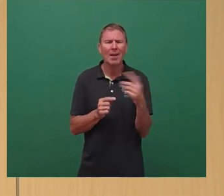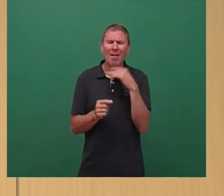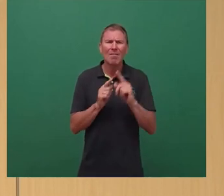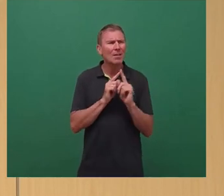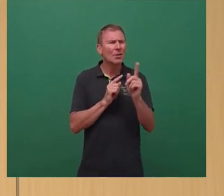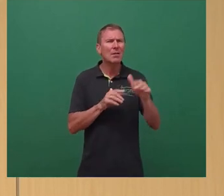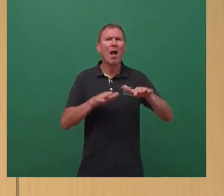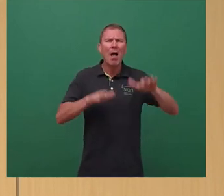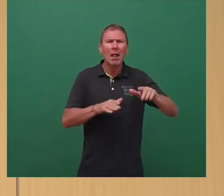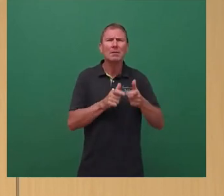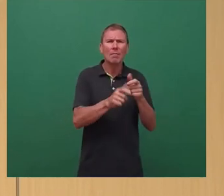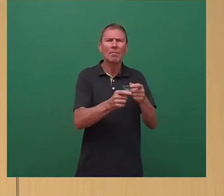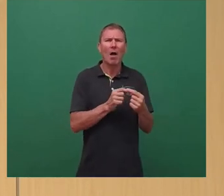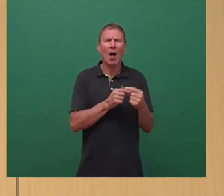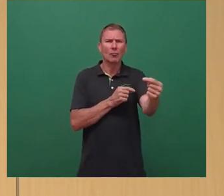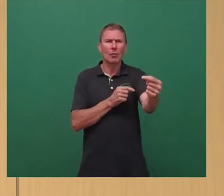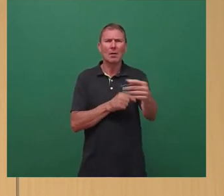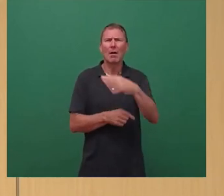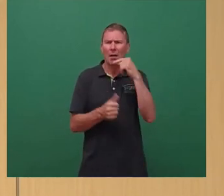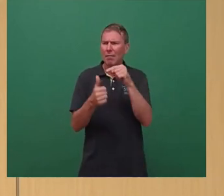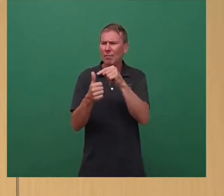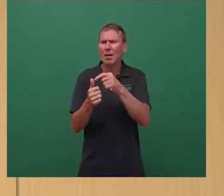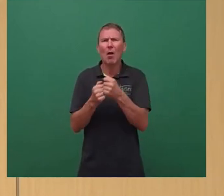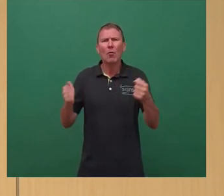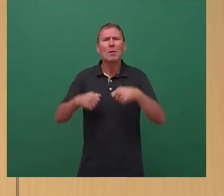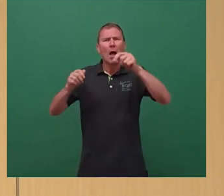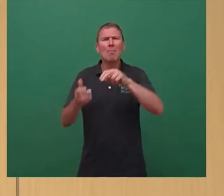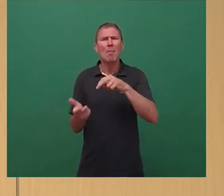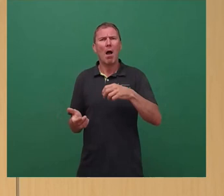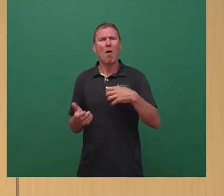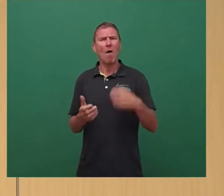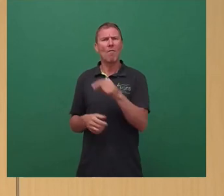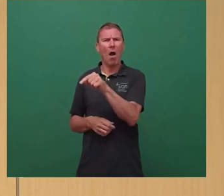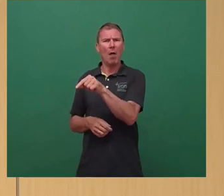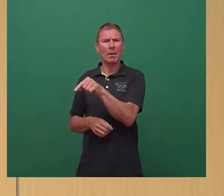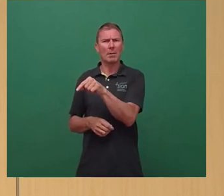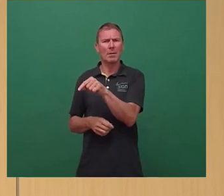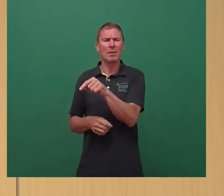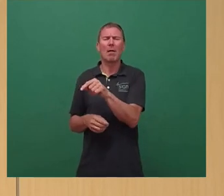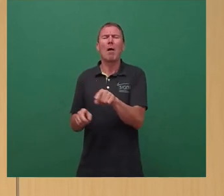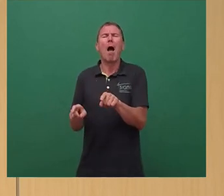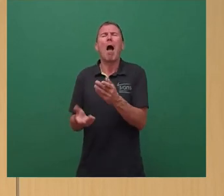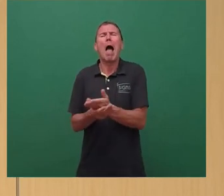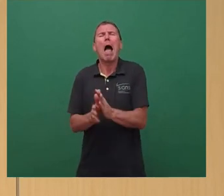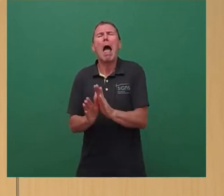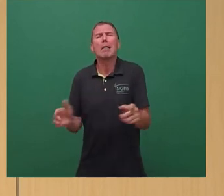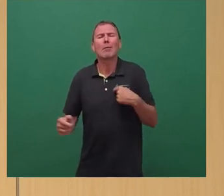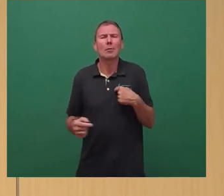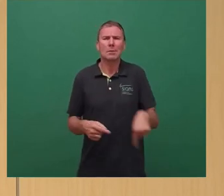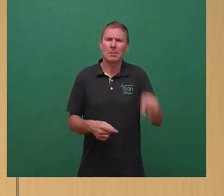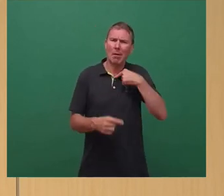Vorstrecken. Wir haben viele größere Bauvorhaben, mit denen wir endlos hier in diesem Rat diskutiert haben,